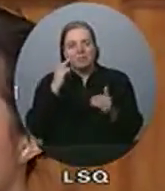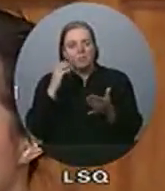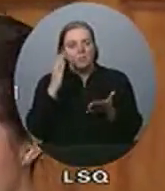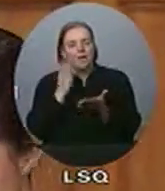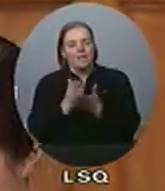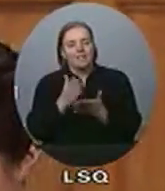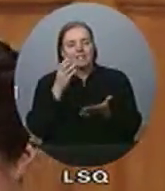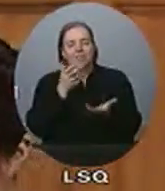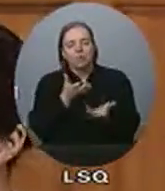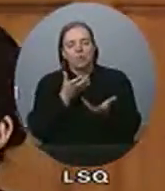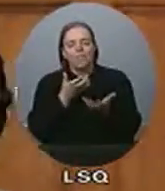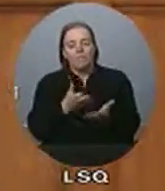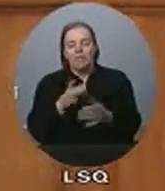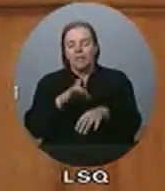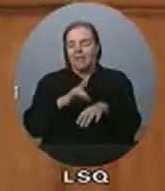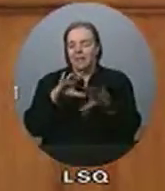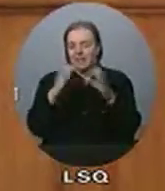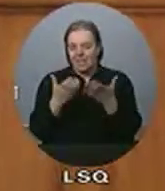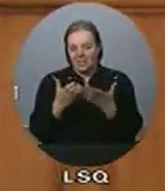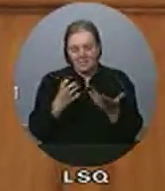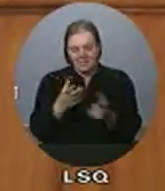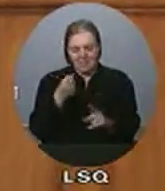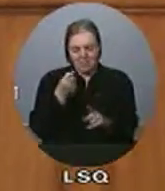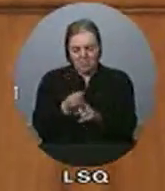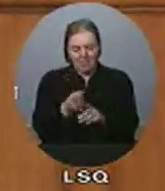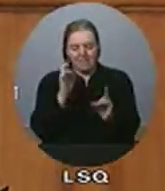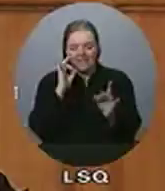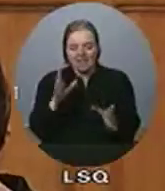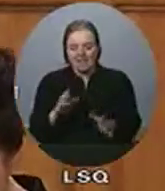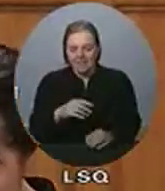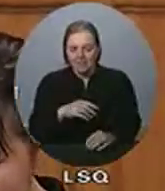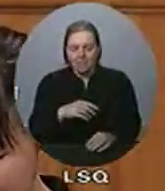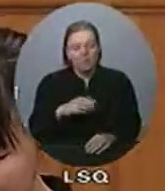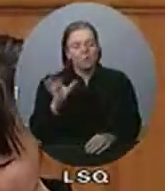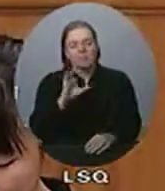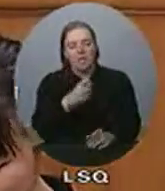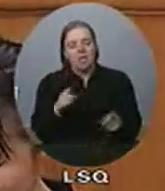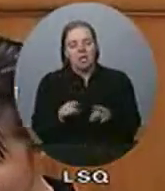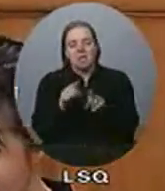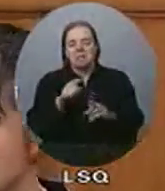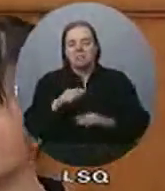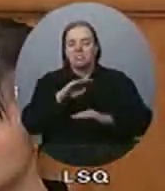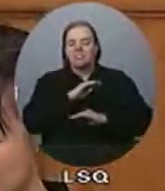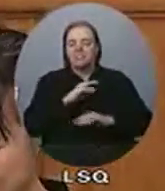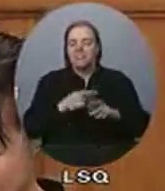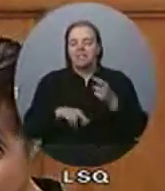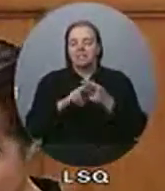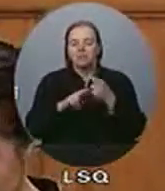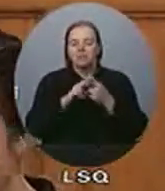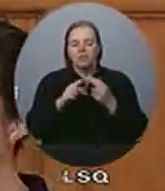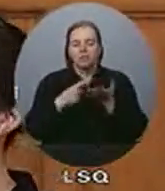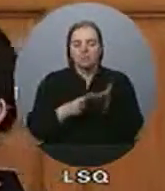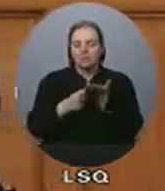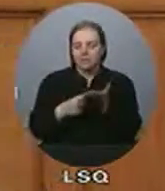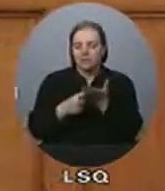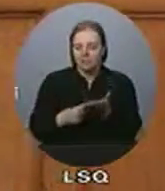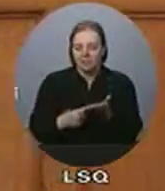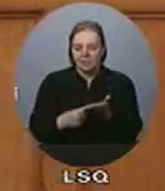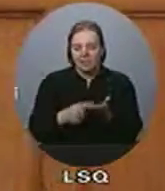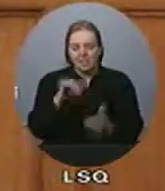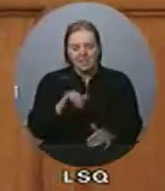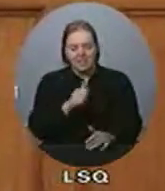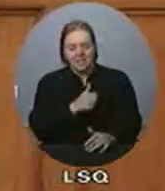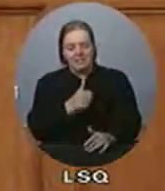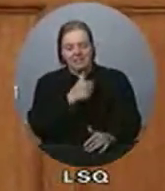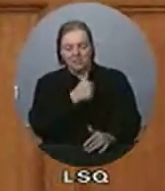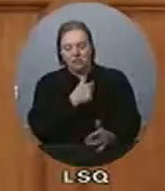avant que les impacts ne soient catastrophiques. Malgré ça, les conservateurs se disent satisfait des résultats des négociations. C'est cette attitude qui